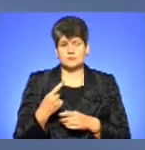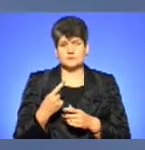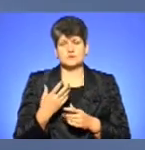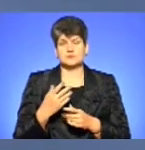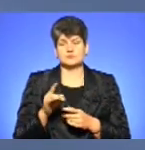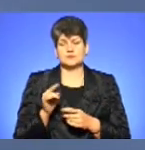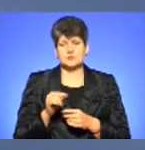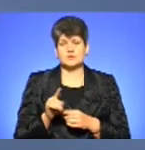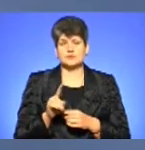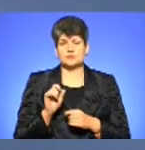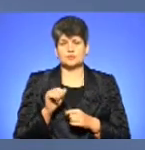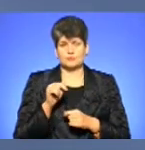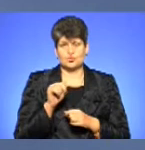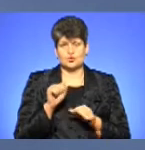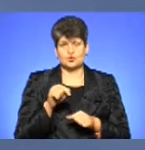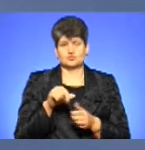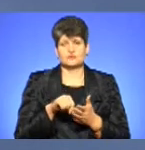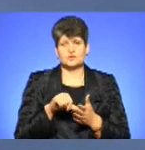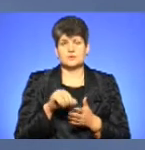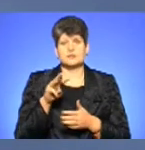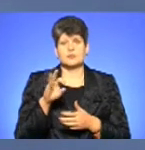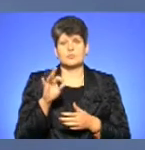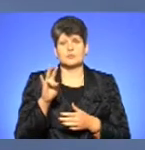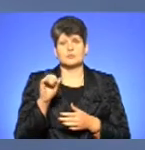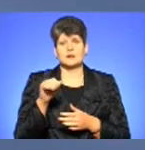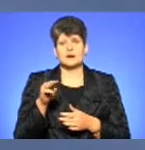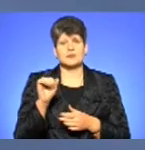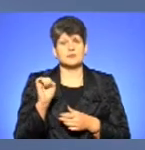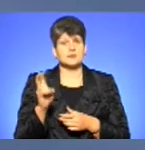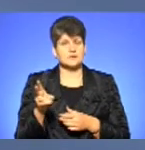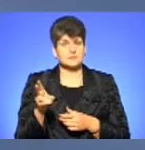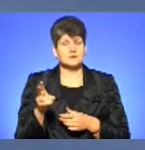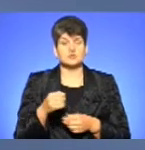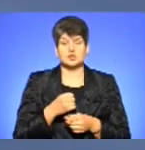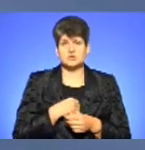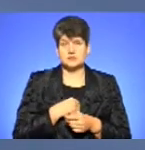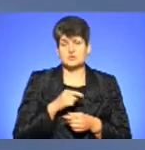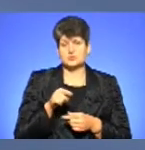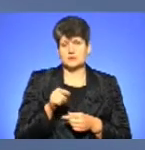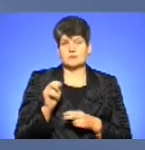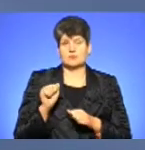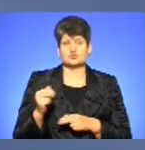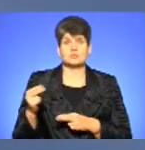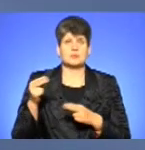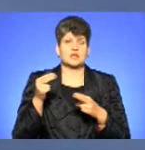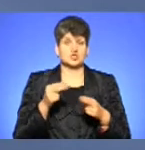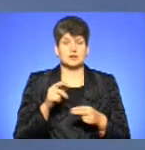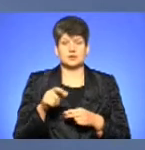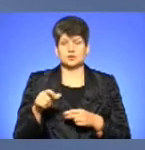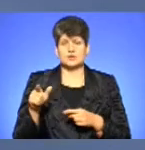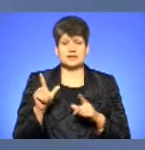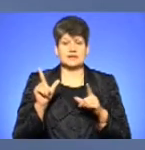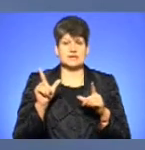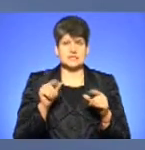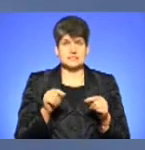може тут виступати Монатік, збирати повні зали. На жаль, сюди можуть приїжджати люди, які їздять